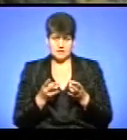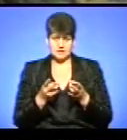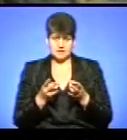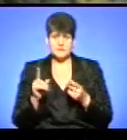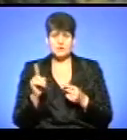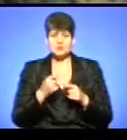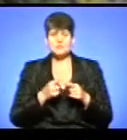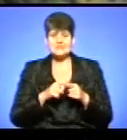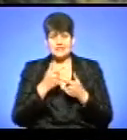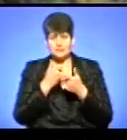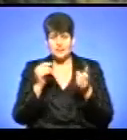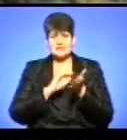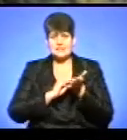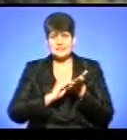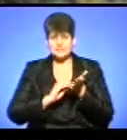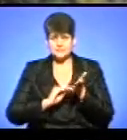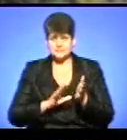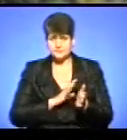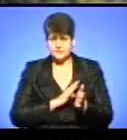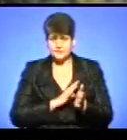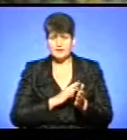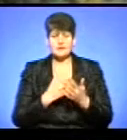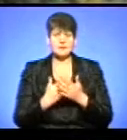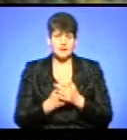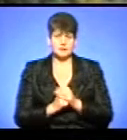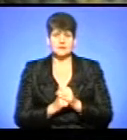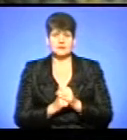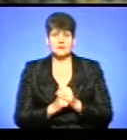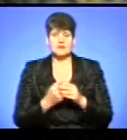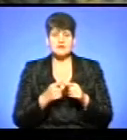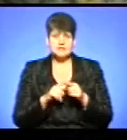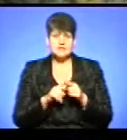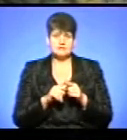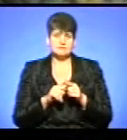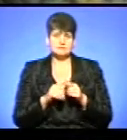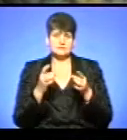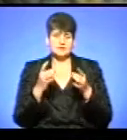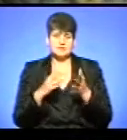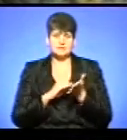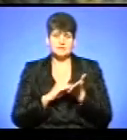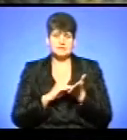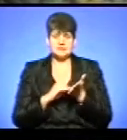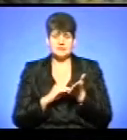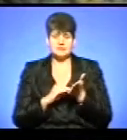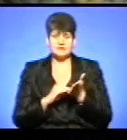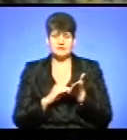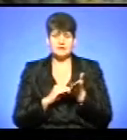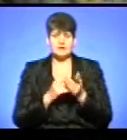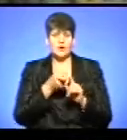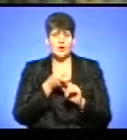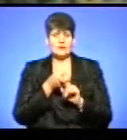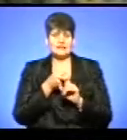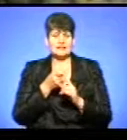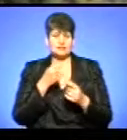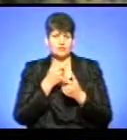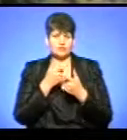щоб ця інформація публікувалася. Для прикладу, така інформація, як найбільш банальне публікування контактної інформації,